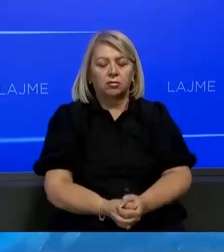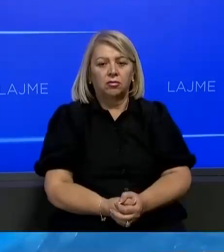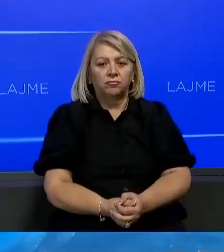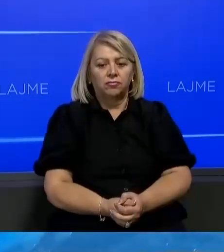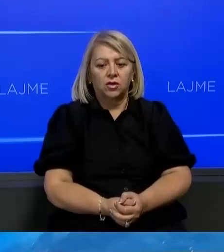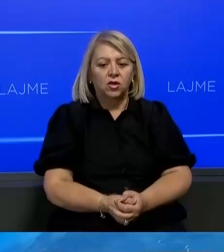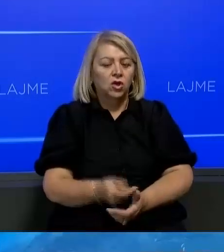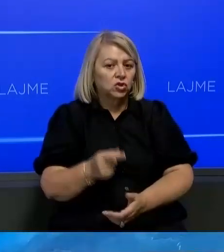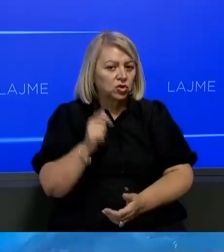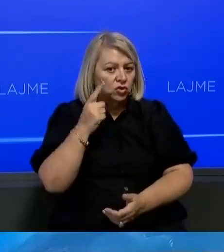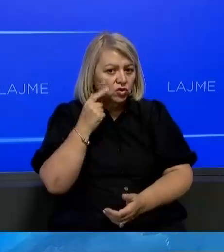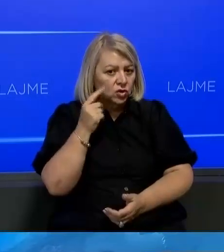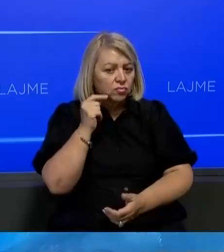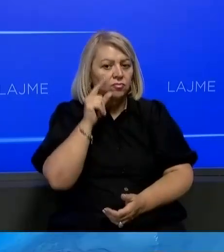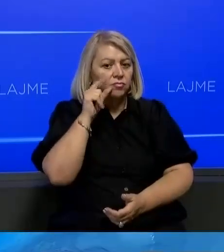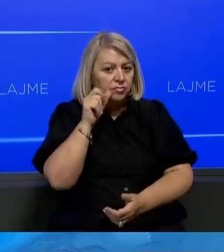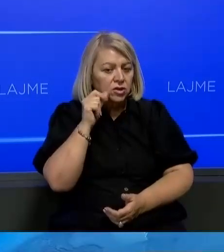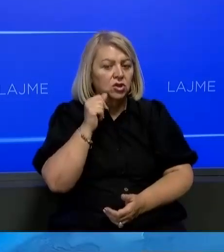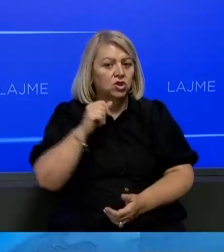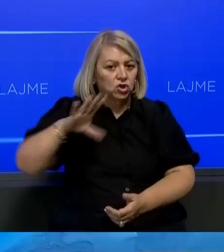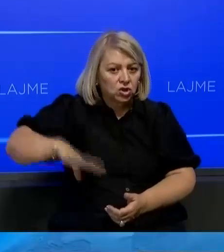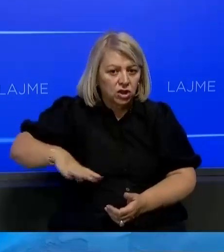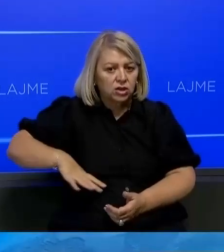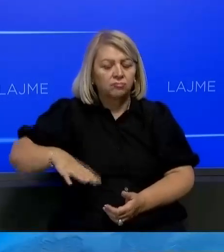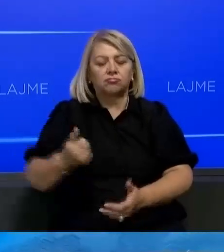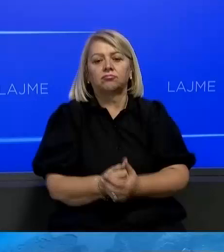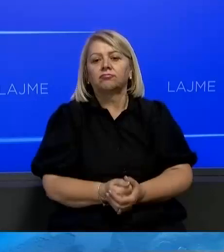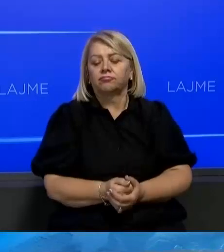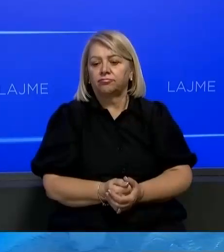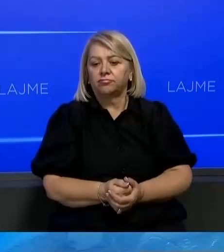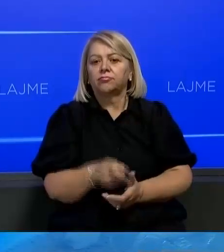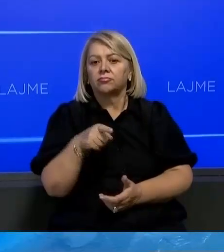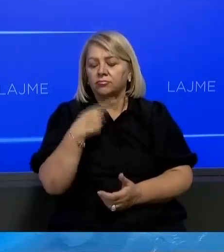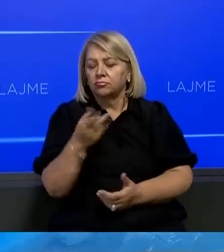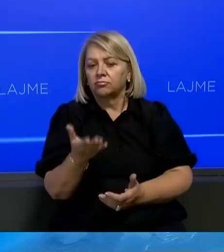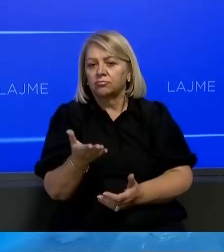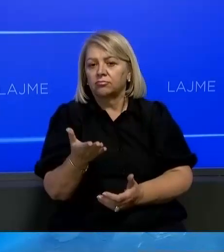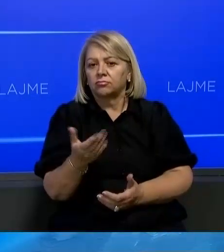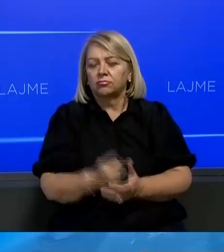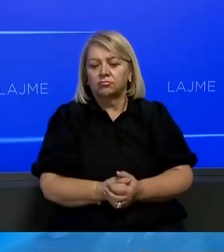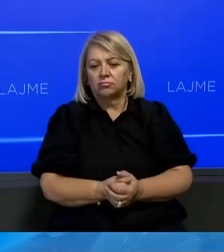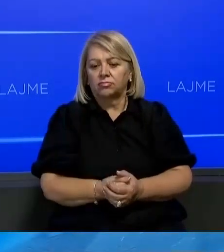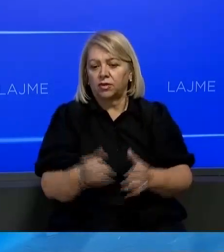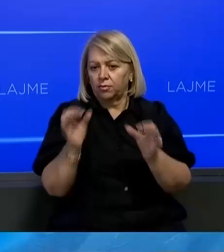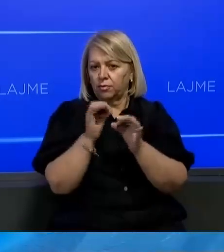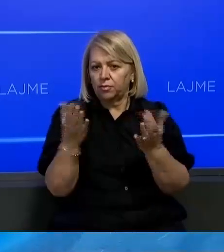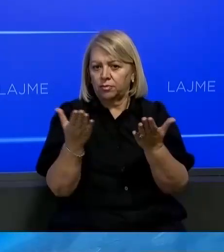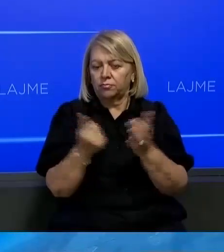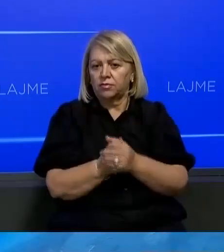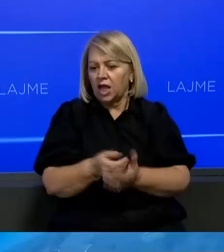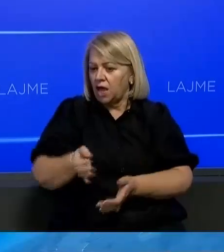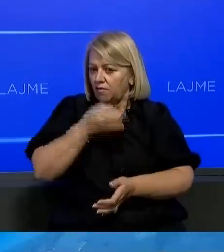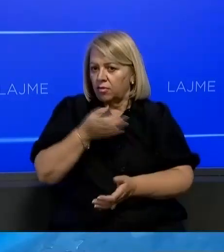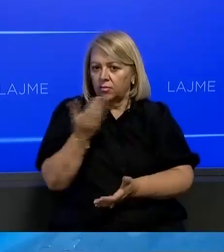burat dhe gratë me integritet, që nuk e fusin, kokën si struci në rër, nuk mund kemë, asë një ngurim,